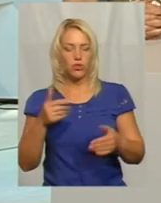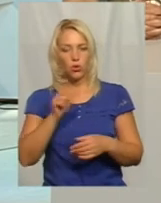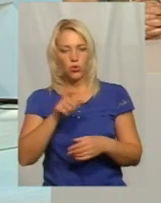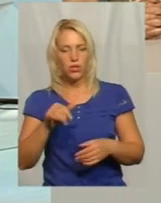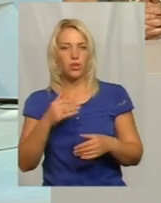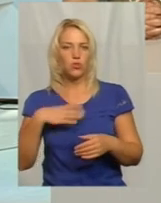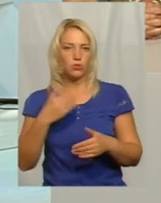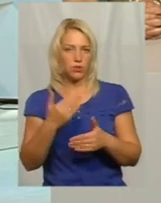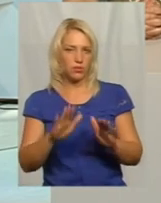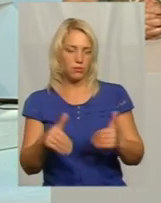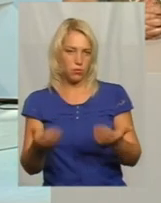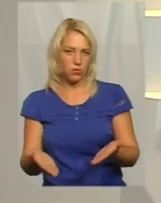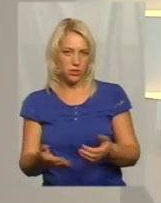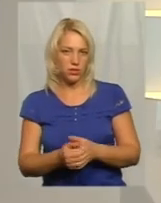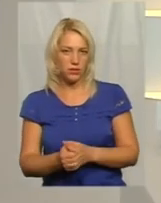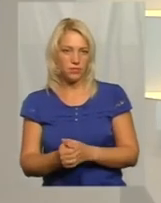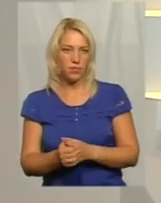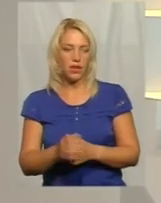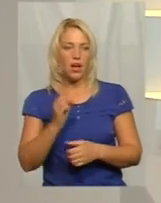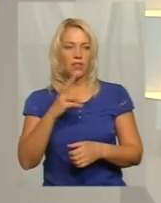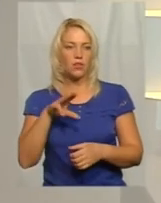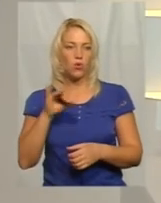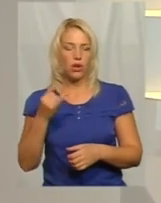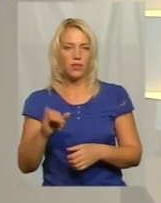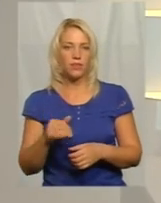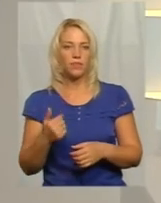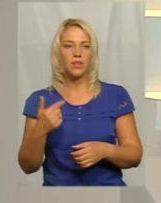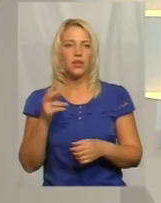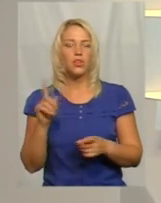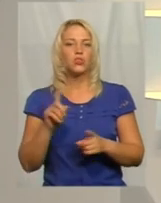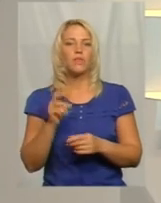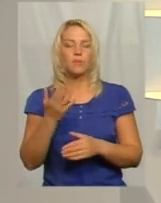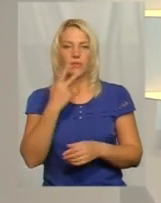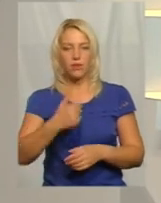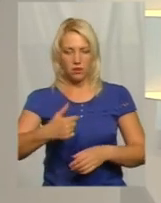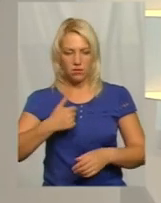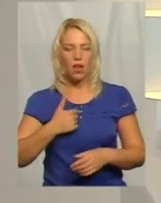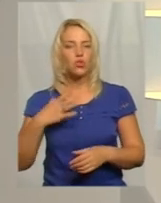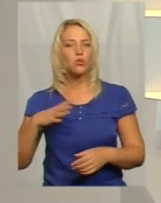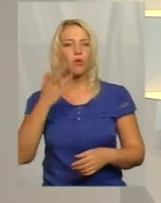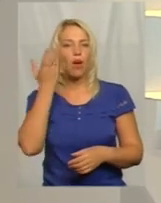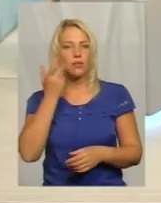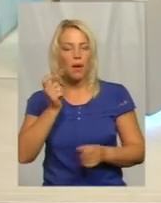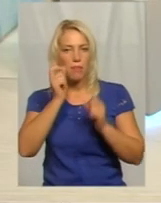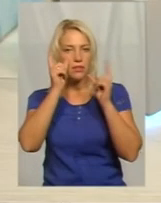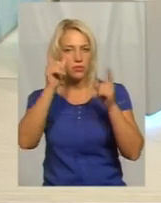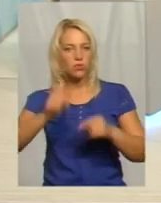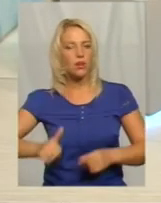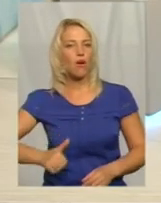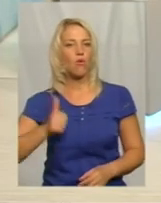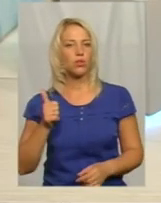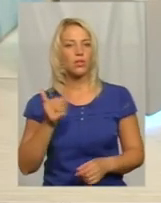пропозиції. Я жду, коли проснеться гордість. Я жду, коли, наконец,